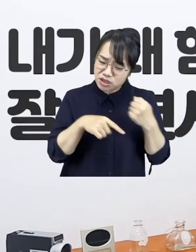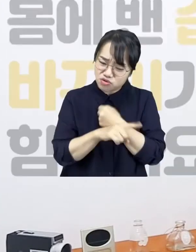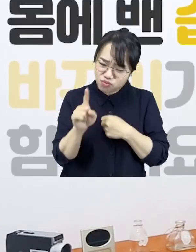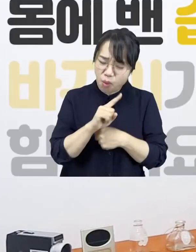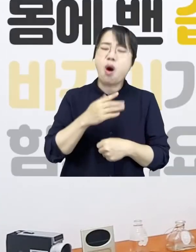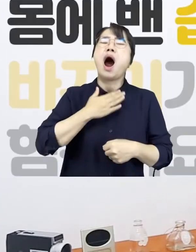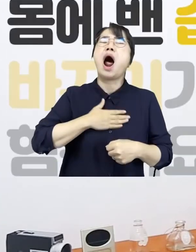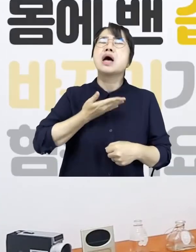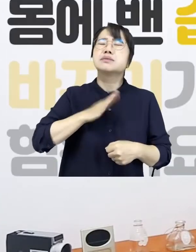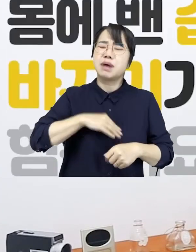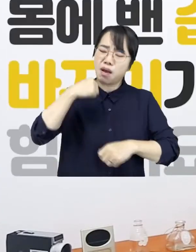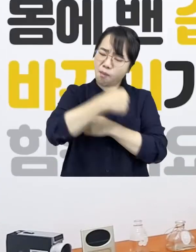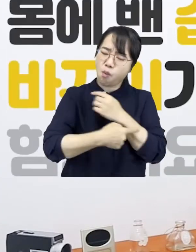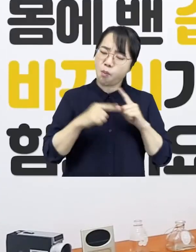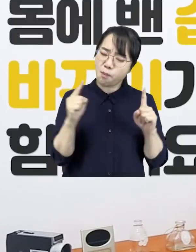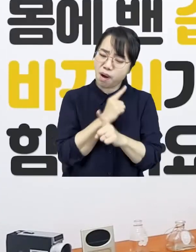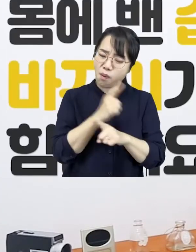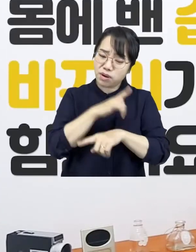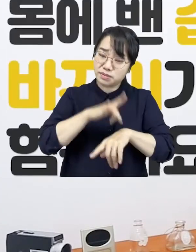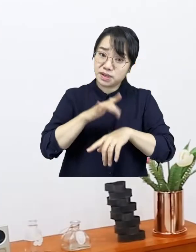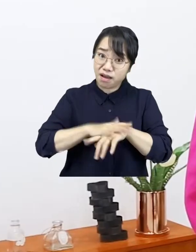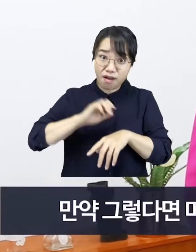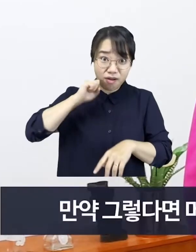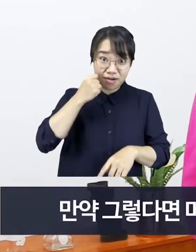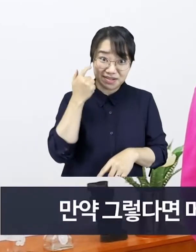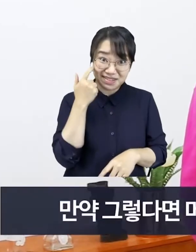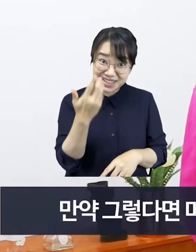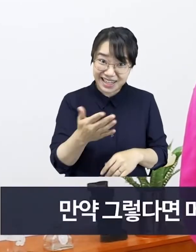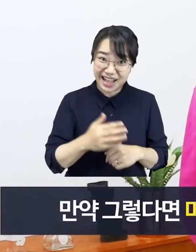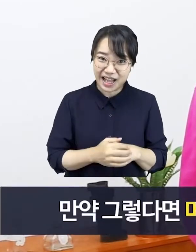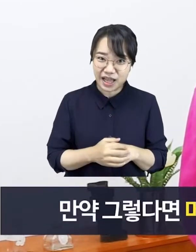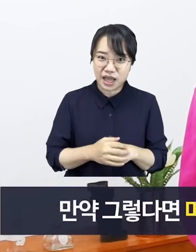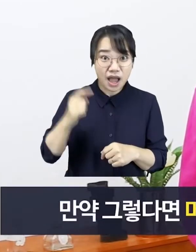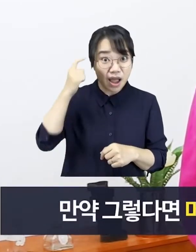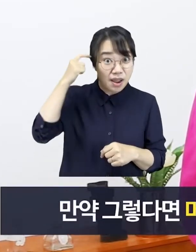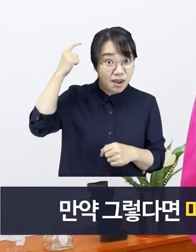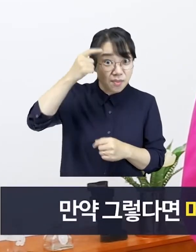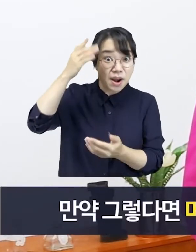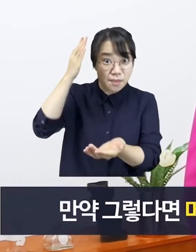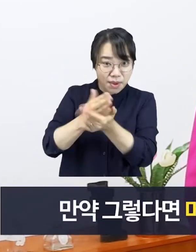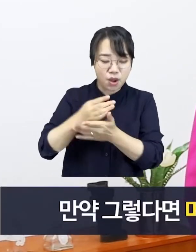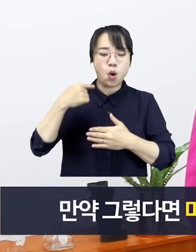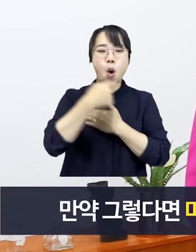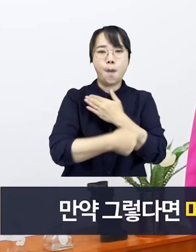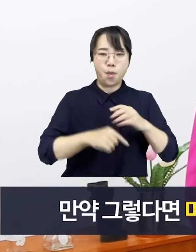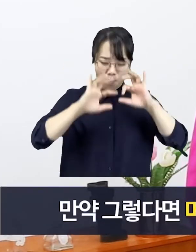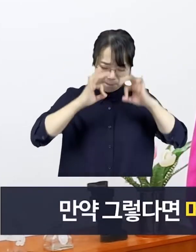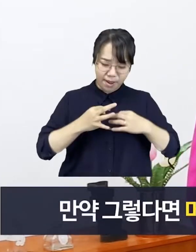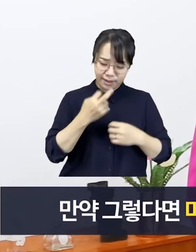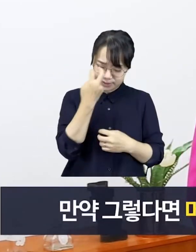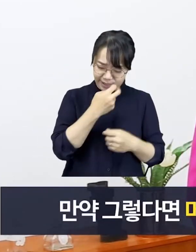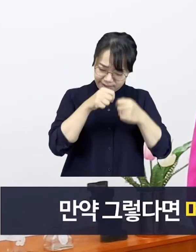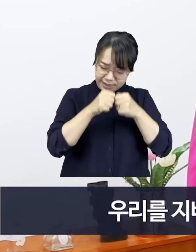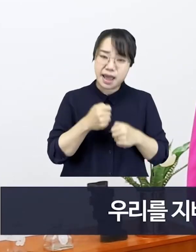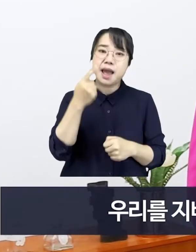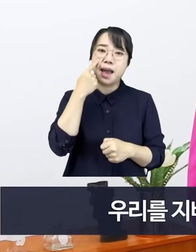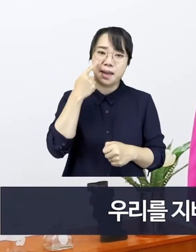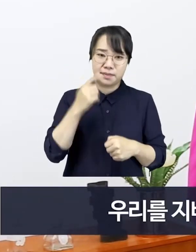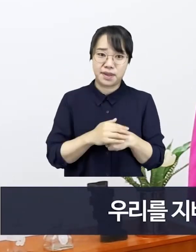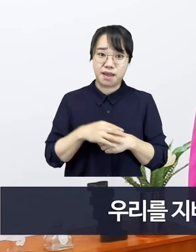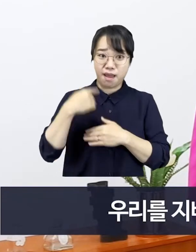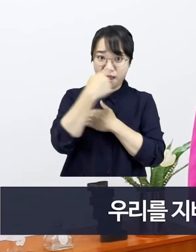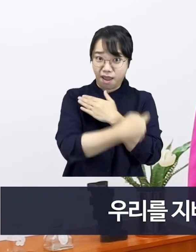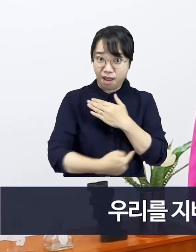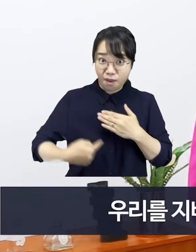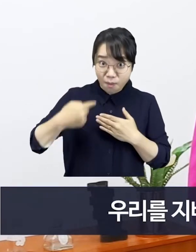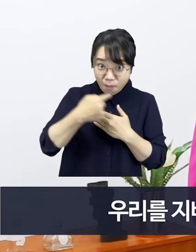알면서도 몸에 뵌 습관을 바꾸기가 힘든가요? 만약 그렇다면 머리 말고 내 몸을 자세히 들여다보세요 우리를